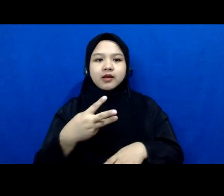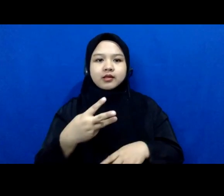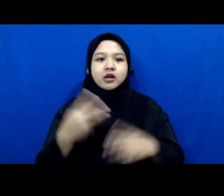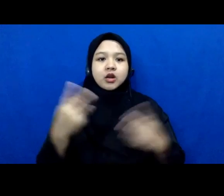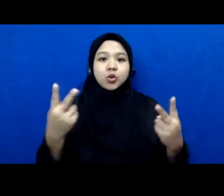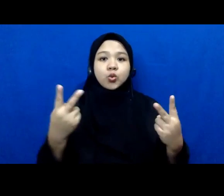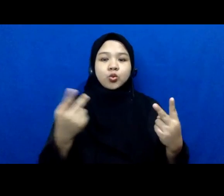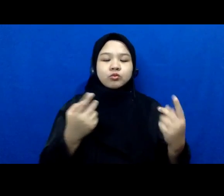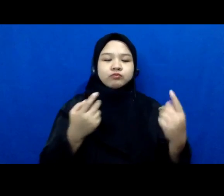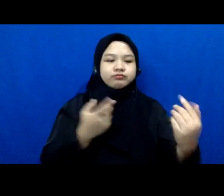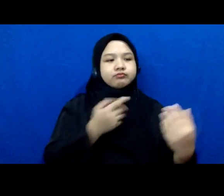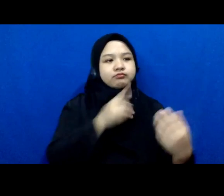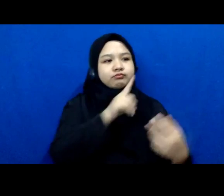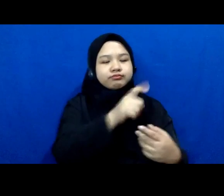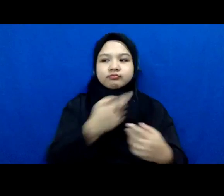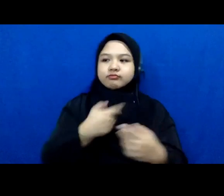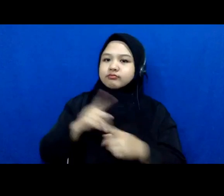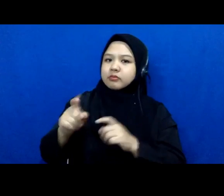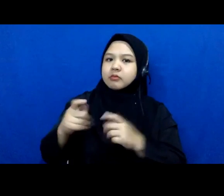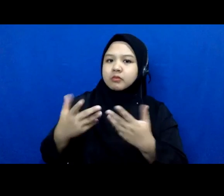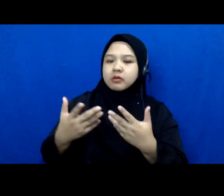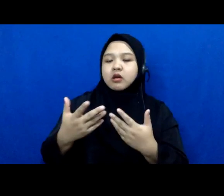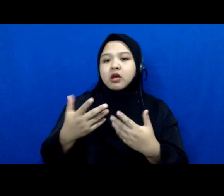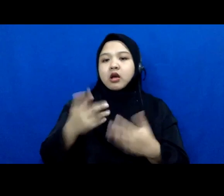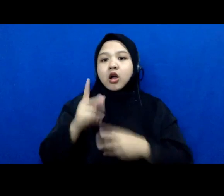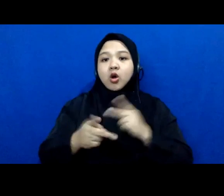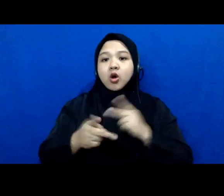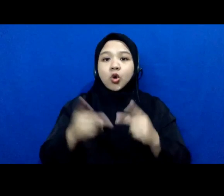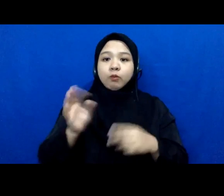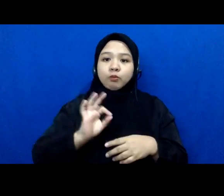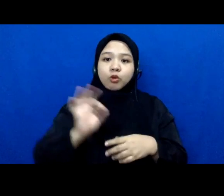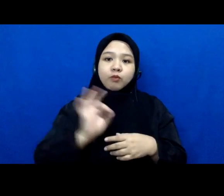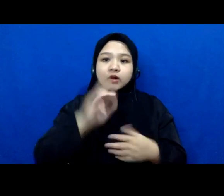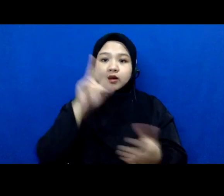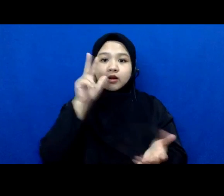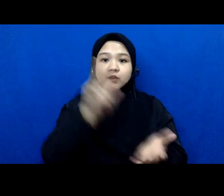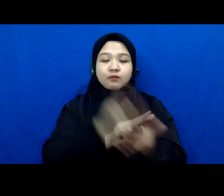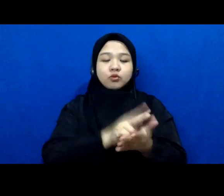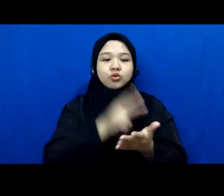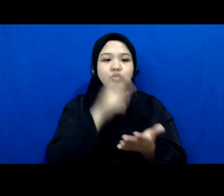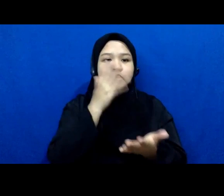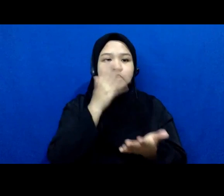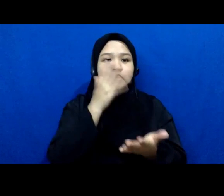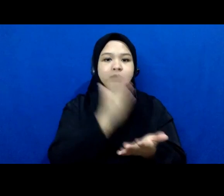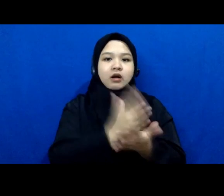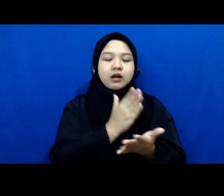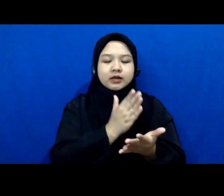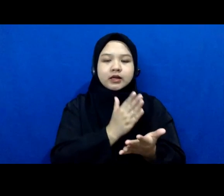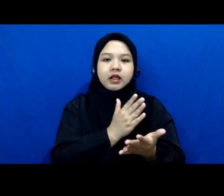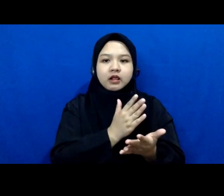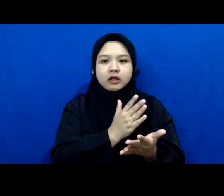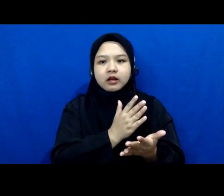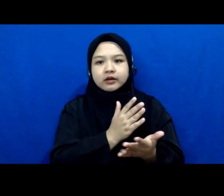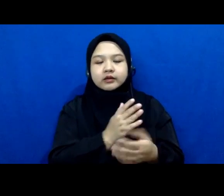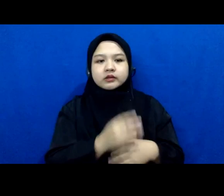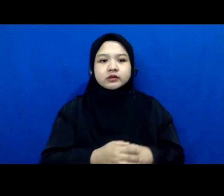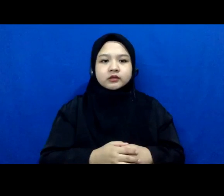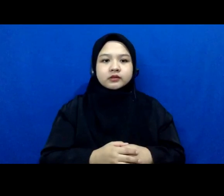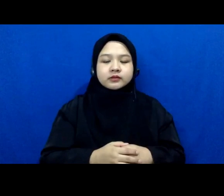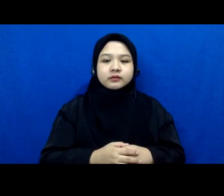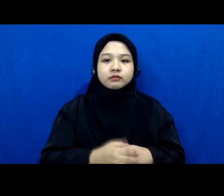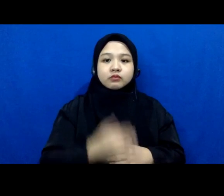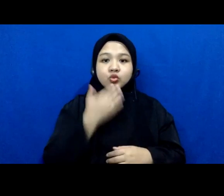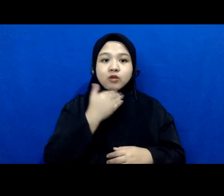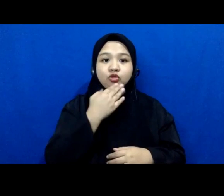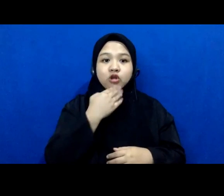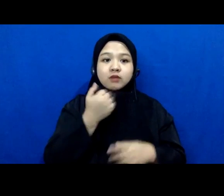kalau perkaranya belum berkekuatan hukum tetap kalau belum ada putusan pengadilan yang kayak gitu mudah